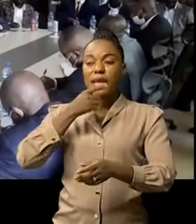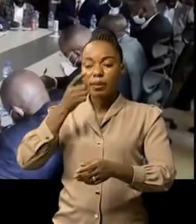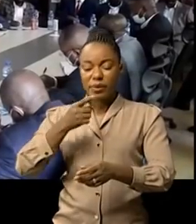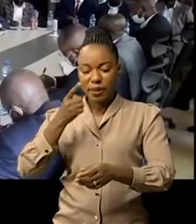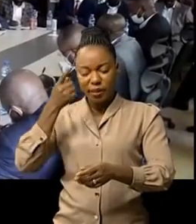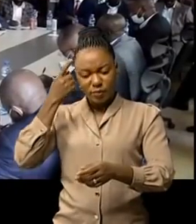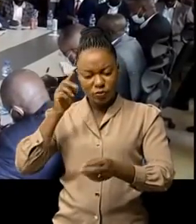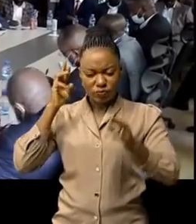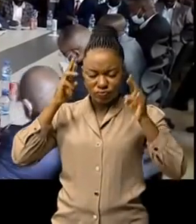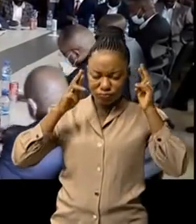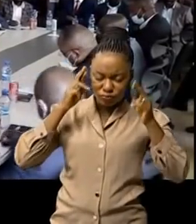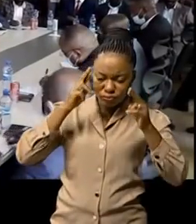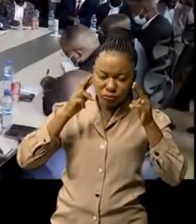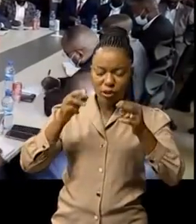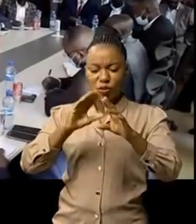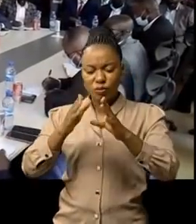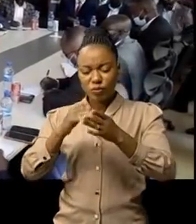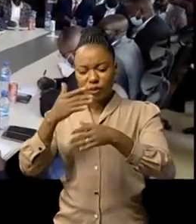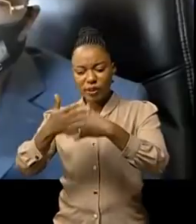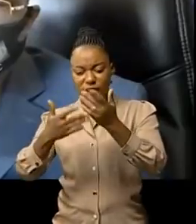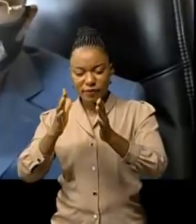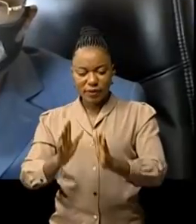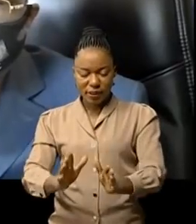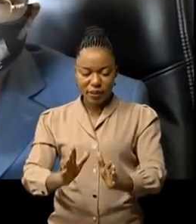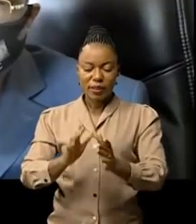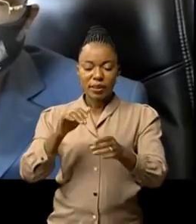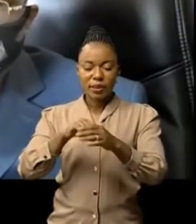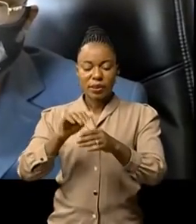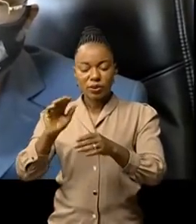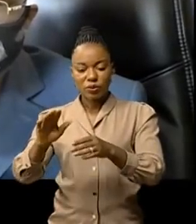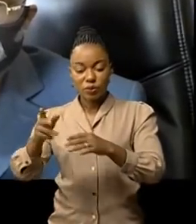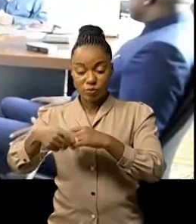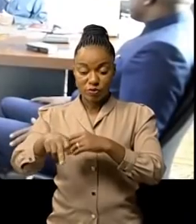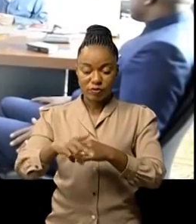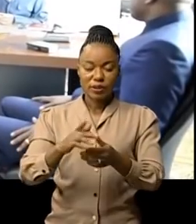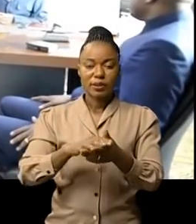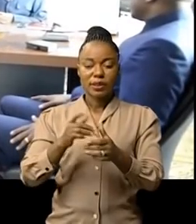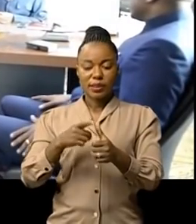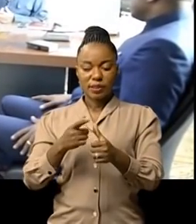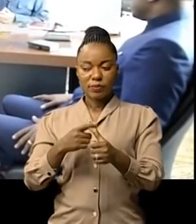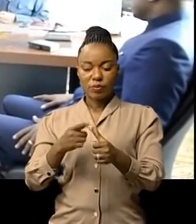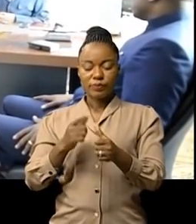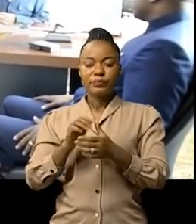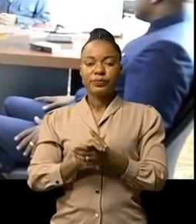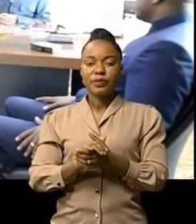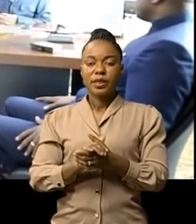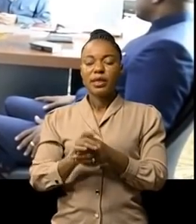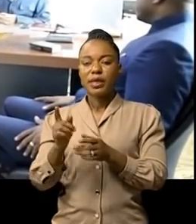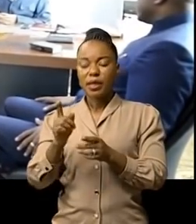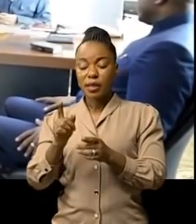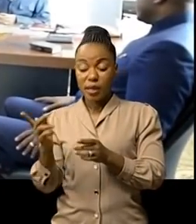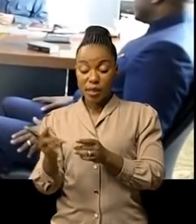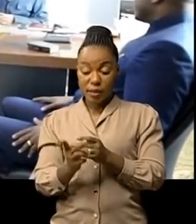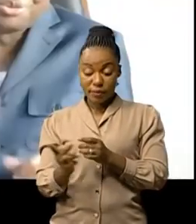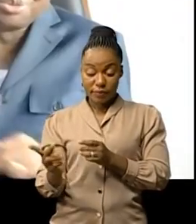réchauffer le moral du personnel de différents services de son entité provinciale. d'abord dans un entretien en seul à seul avec les